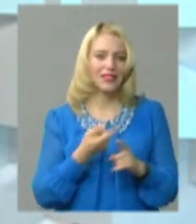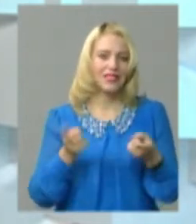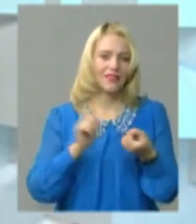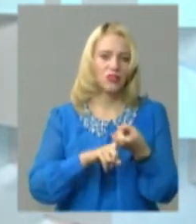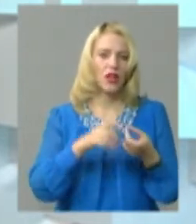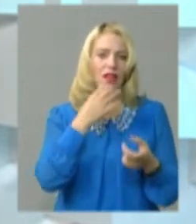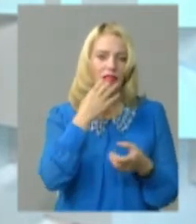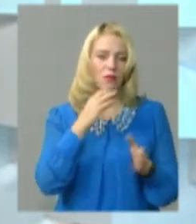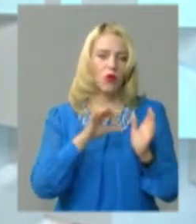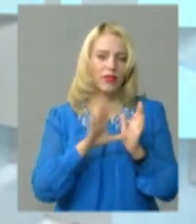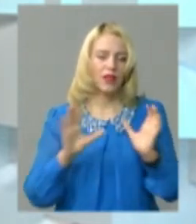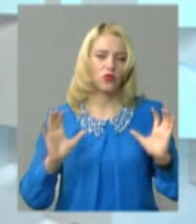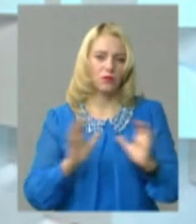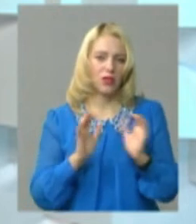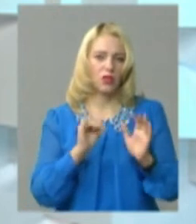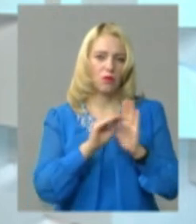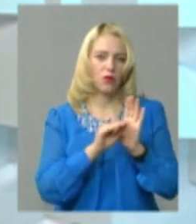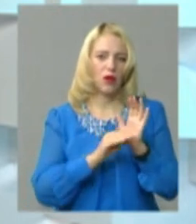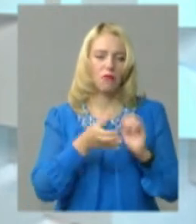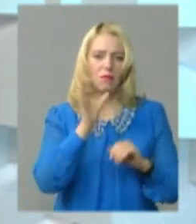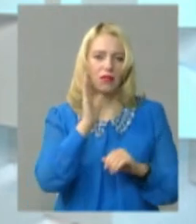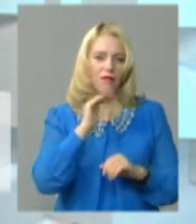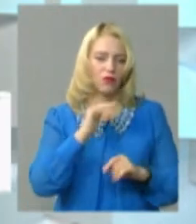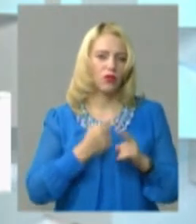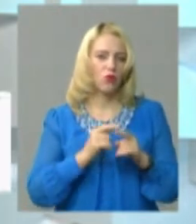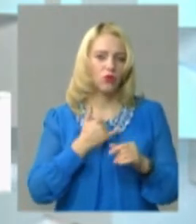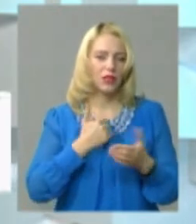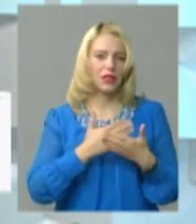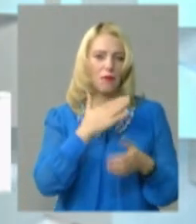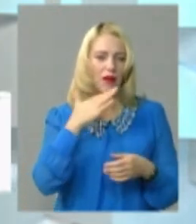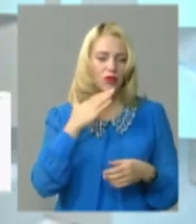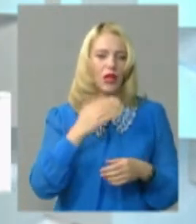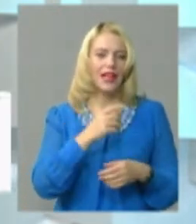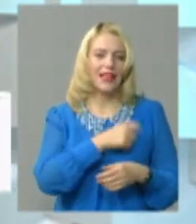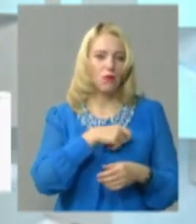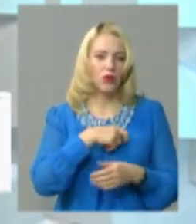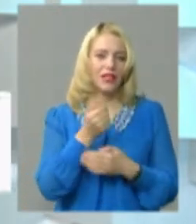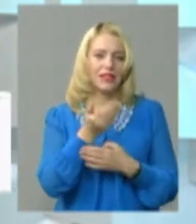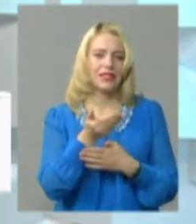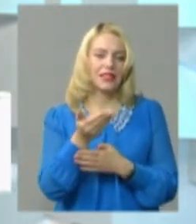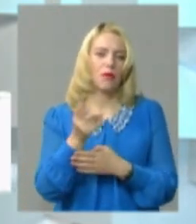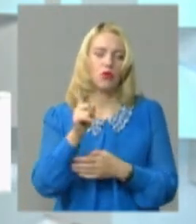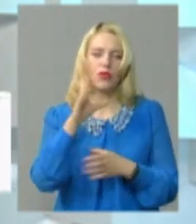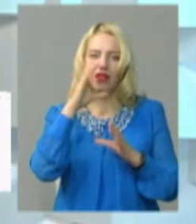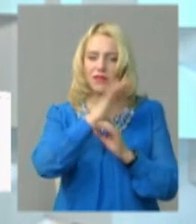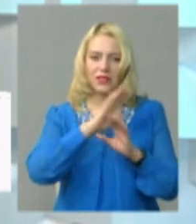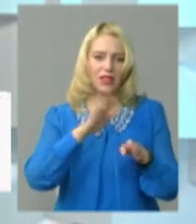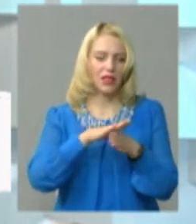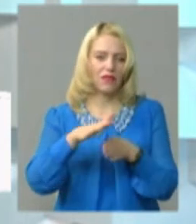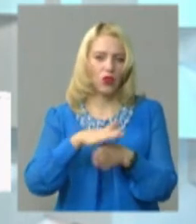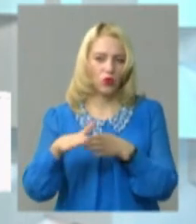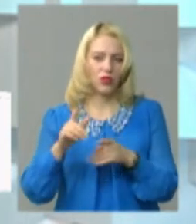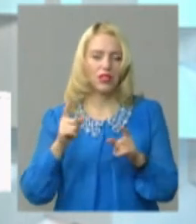теплоенергозбереженням і програма «Питна вода». Через те, що у нас сьогодні є багато депутатських запитів, які ми не встигли їх зробити,